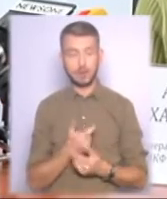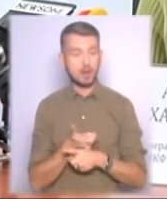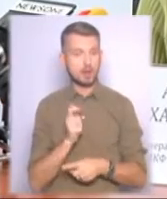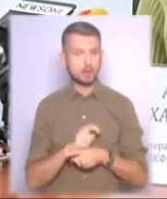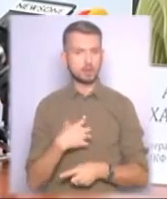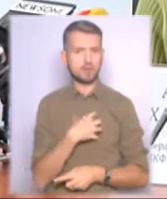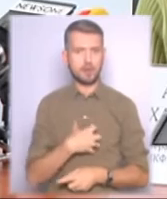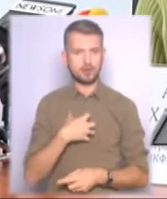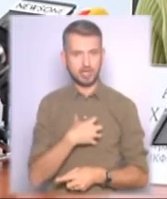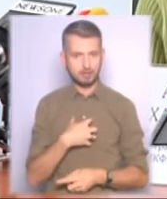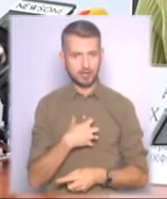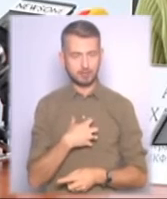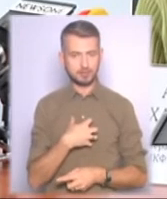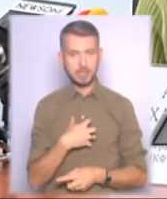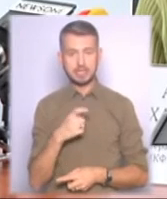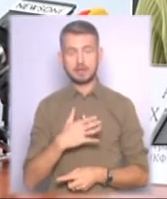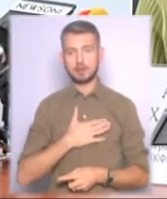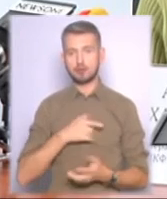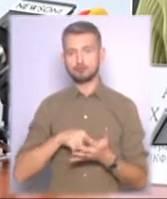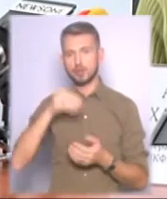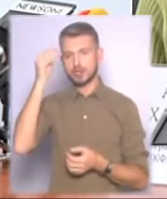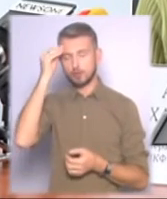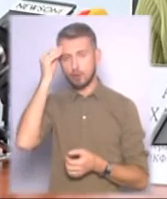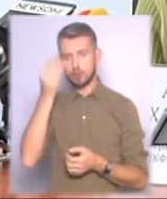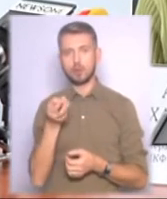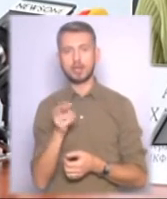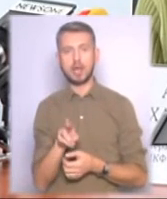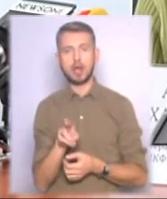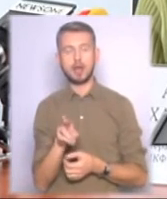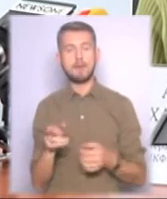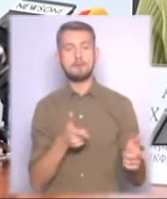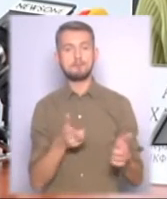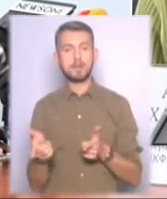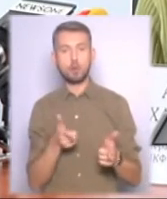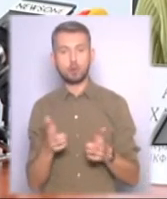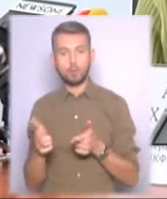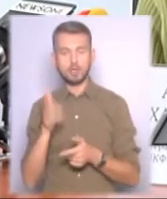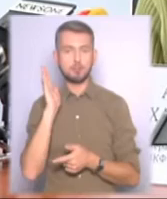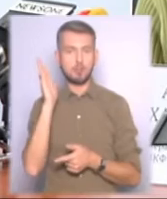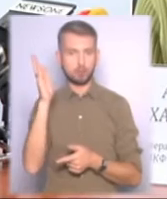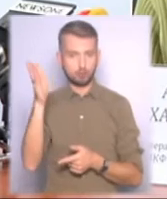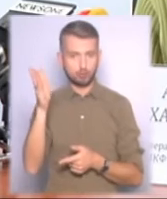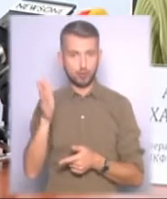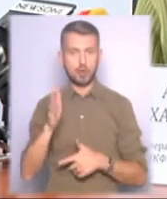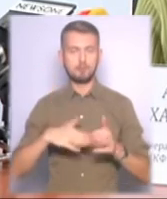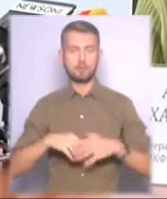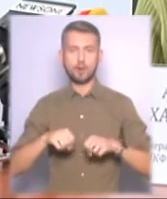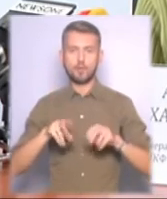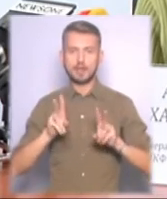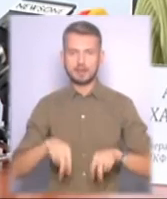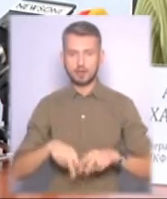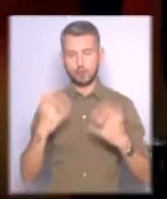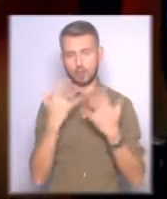важливих з нашої точки зору для підготовки майбутнього професійного